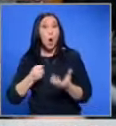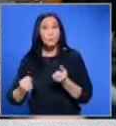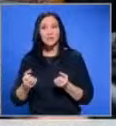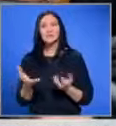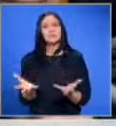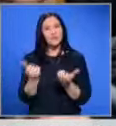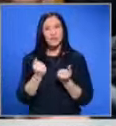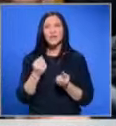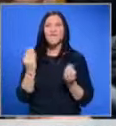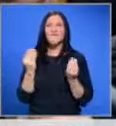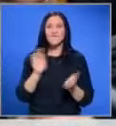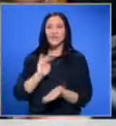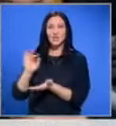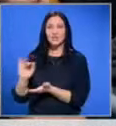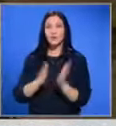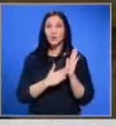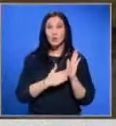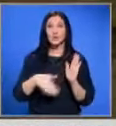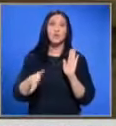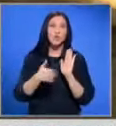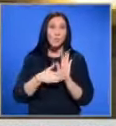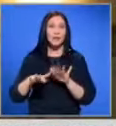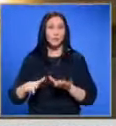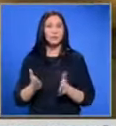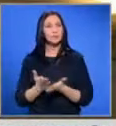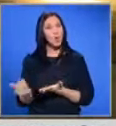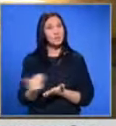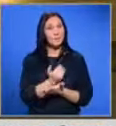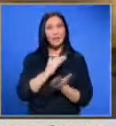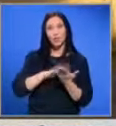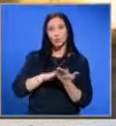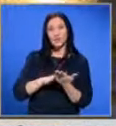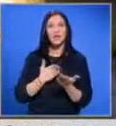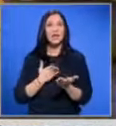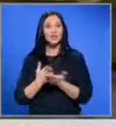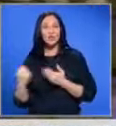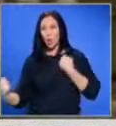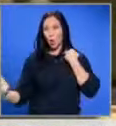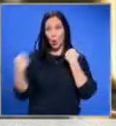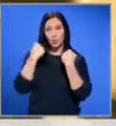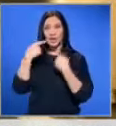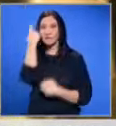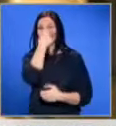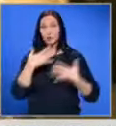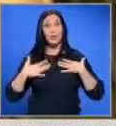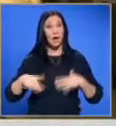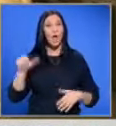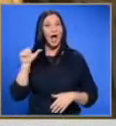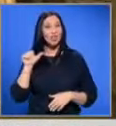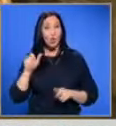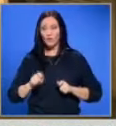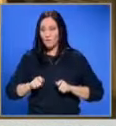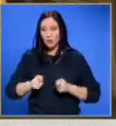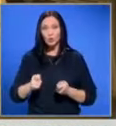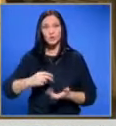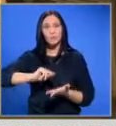доказателства, документи, компютери. Според събраните доказателства, чрез нанасене на удари в лицето и тялото Андонов бил принуден